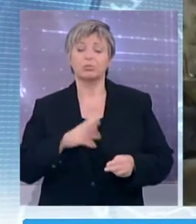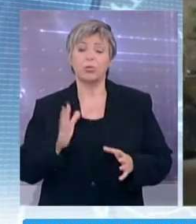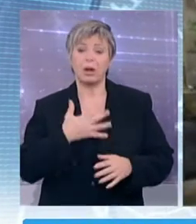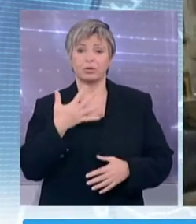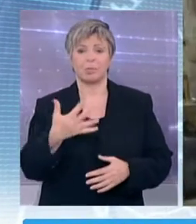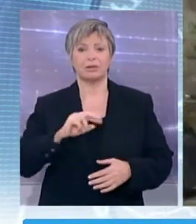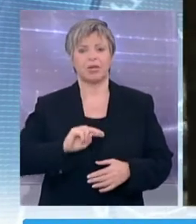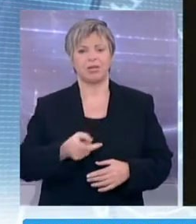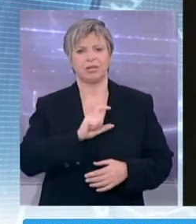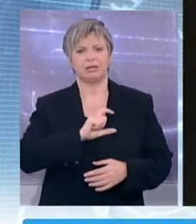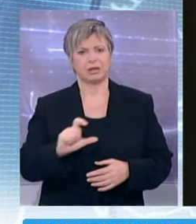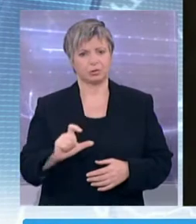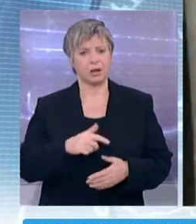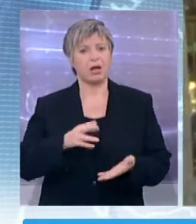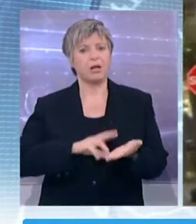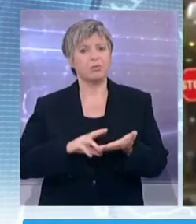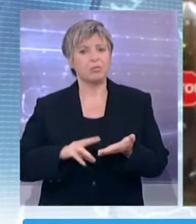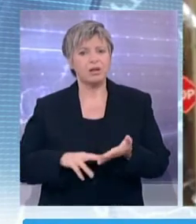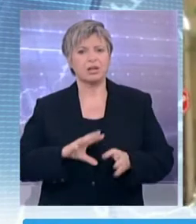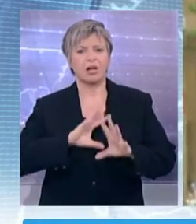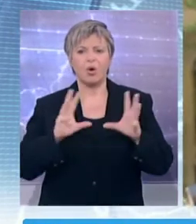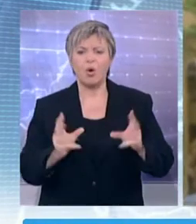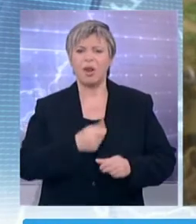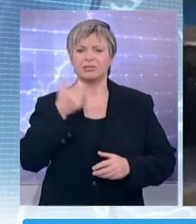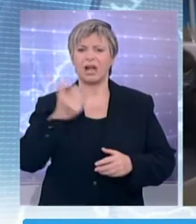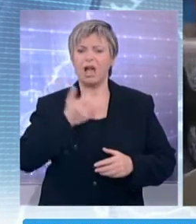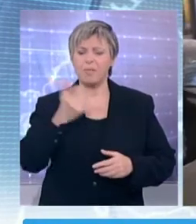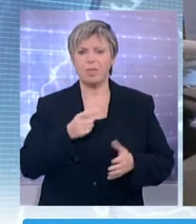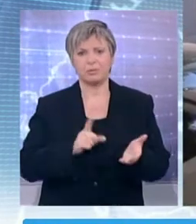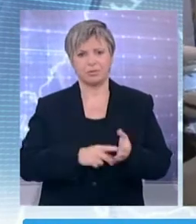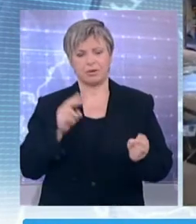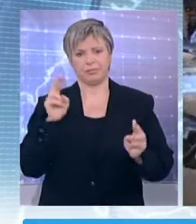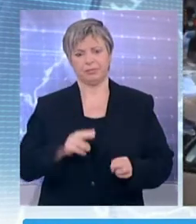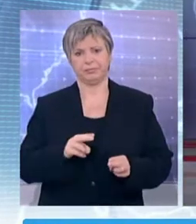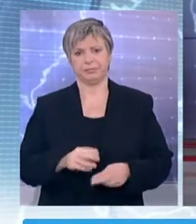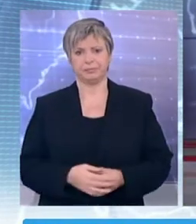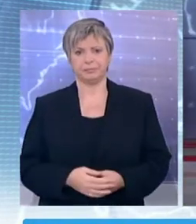δημόσιο και τα ασφαλιστικά ταμεία για ιατροφαρματευτική περίθαλψη και κοινωνικά επιδόματα.